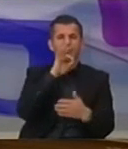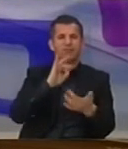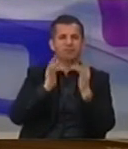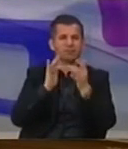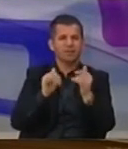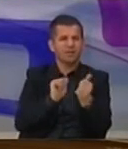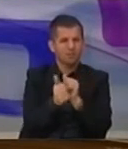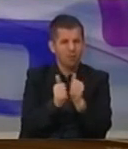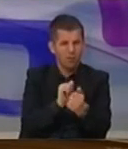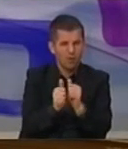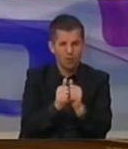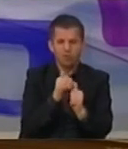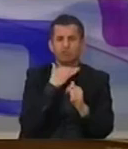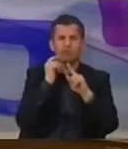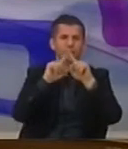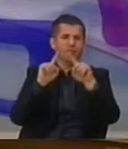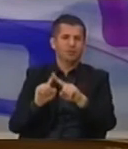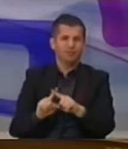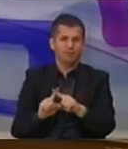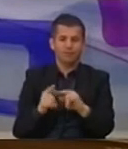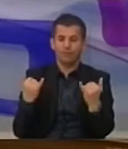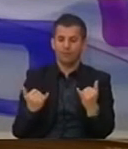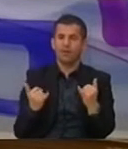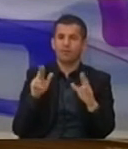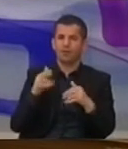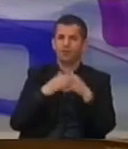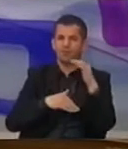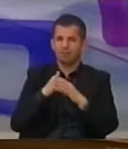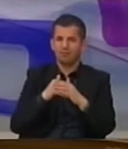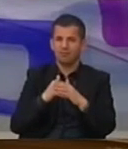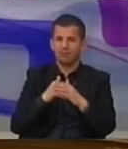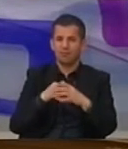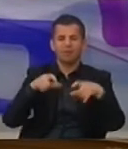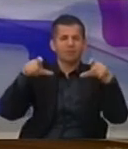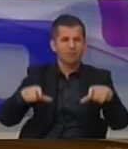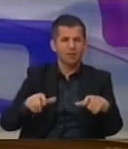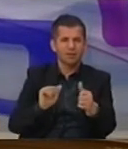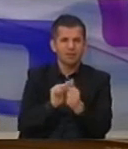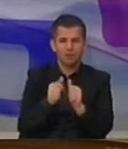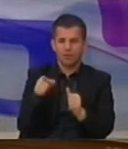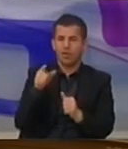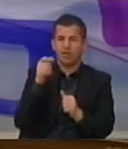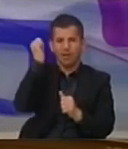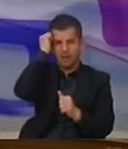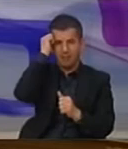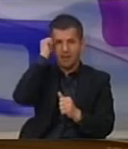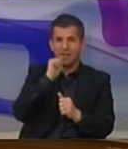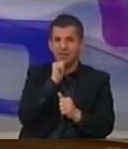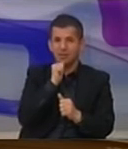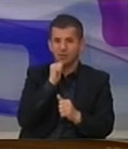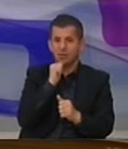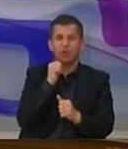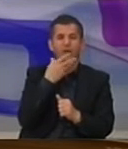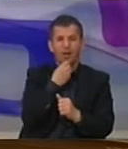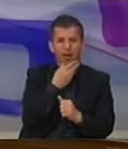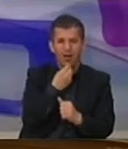sportive në shumë sport e kolektive. Tanë janë e proces ndërtimi i palestrave në kamenit, si stogë, skenderaj, rauvet, dhe